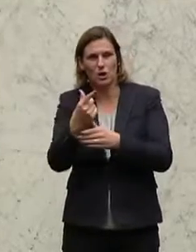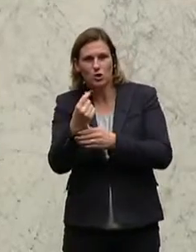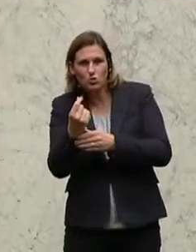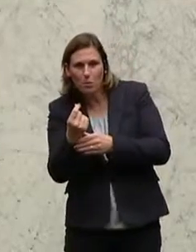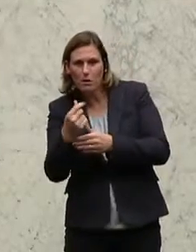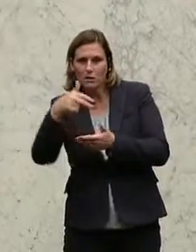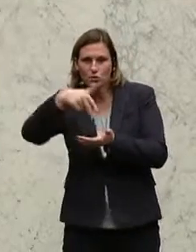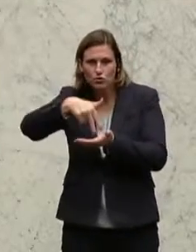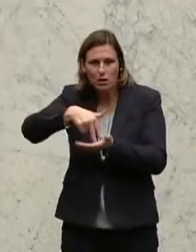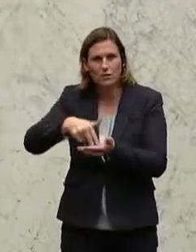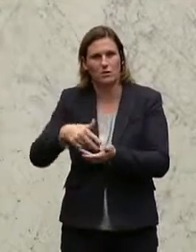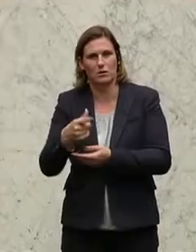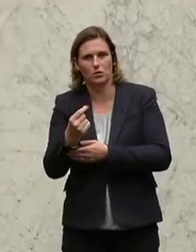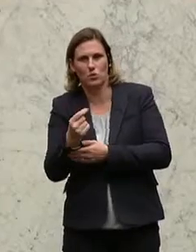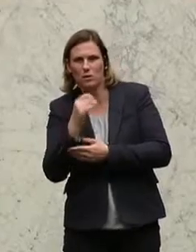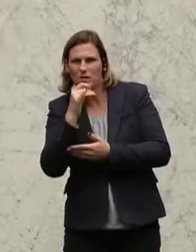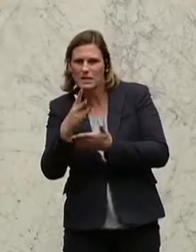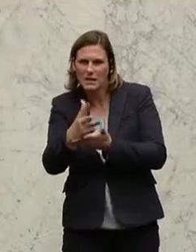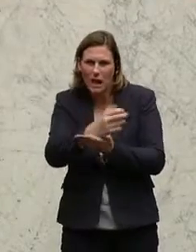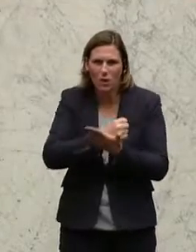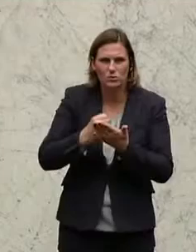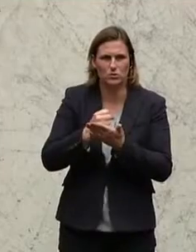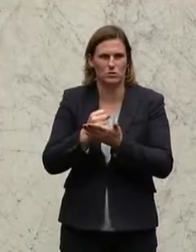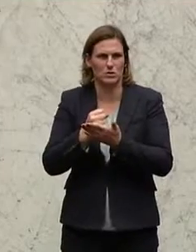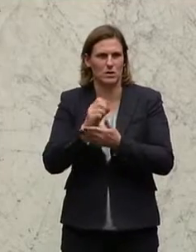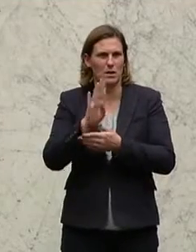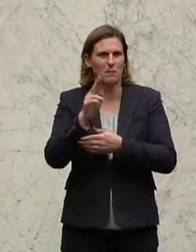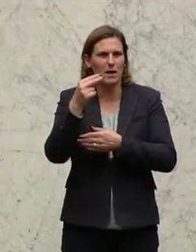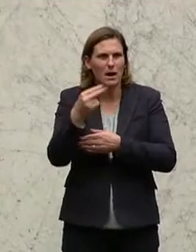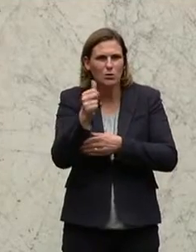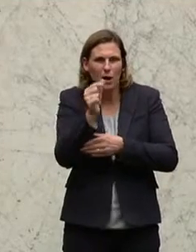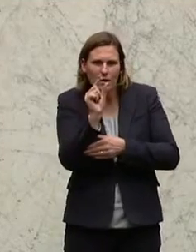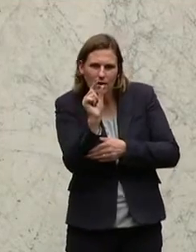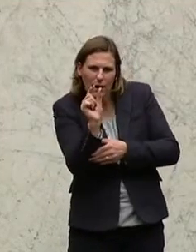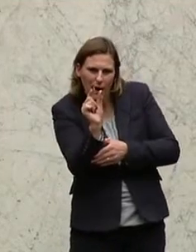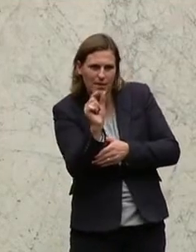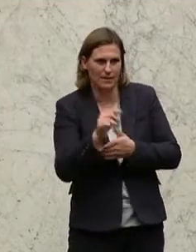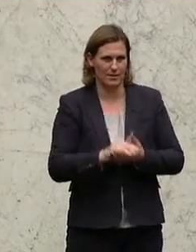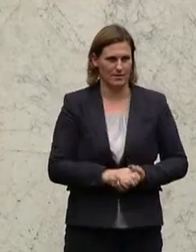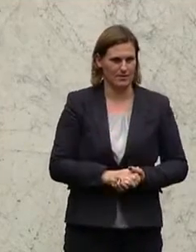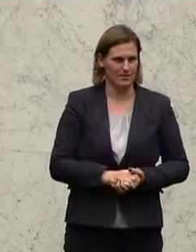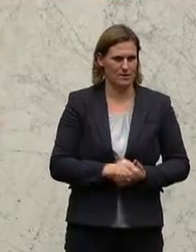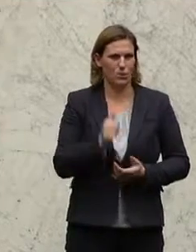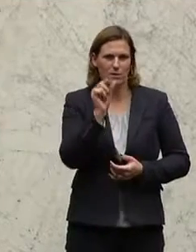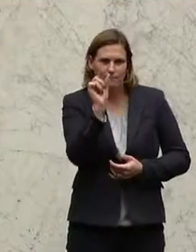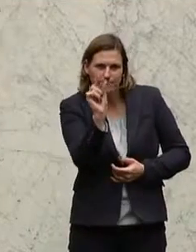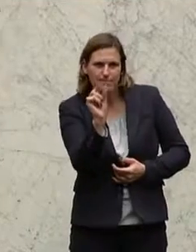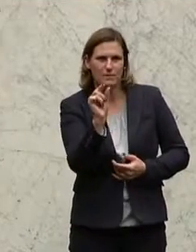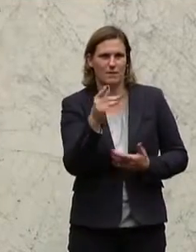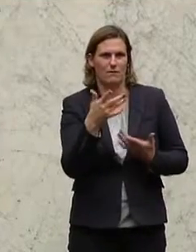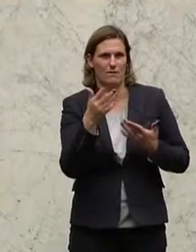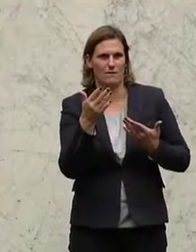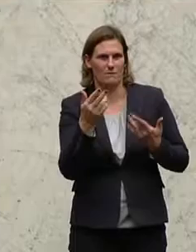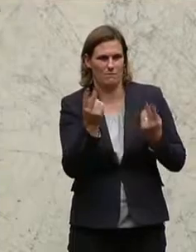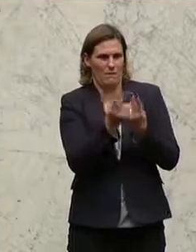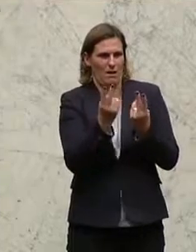Doppelzuständigkeiten, durch Ineffizienzen. Und die BHs sind nur ein kleines Stückchen davon, sind nur ein winziger Eisberg im Vergleich